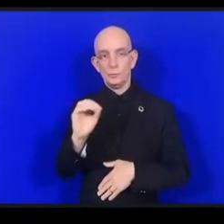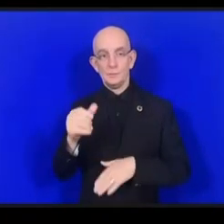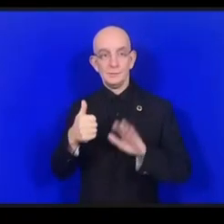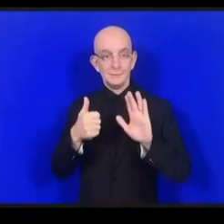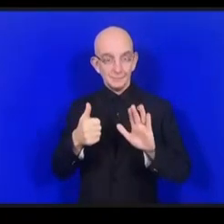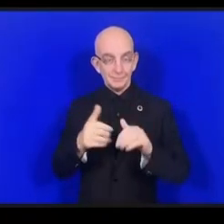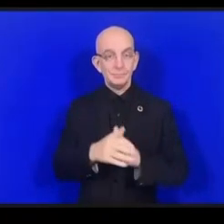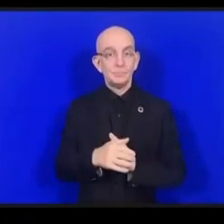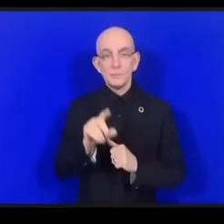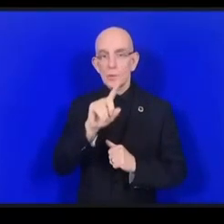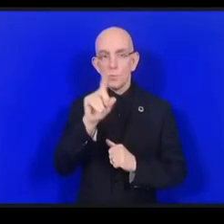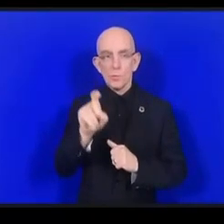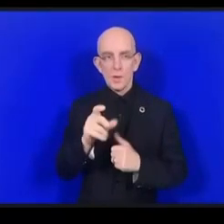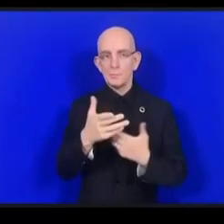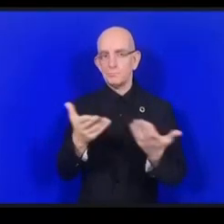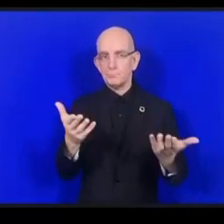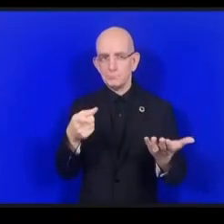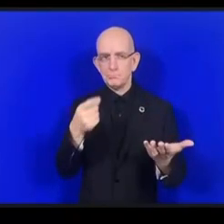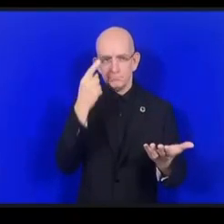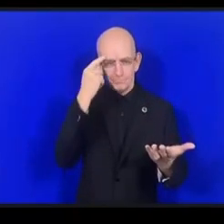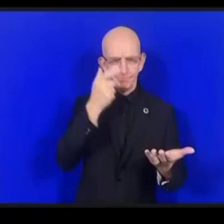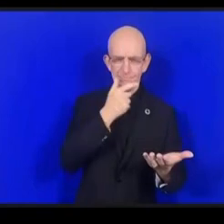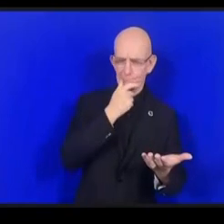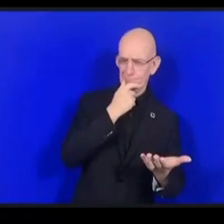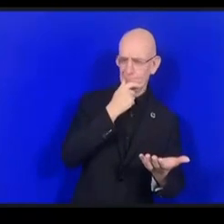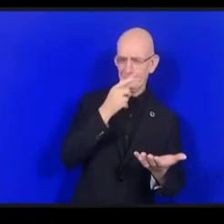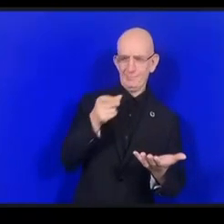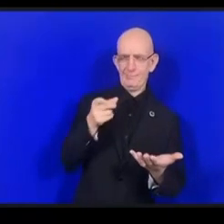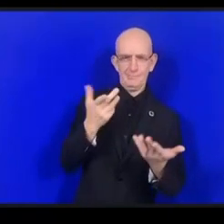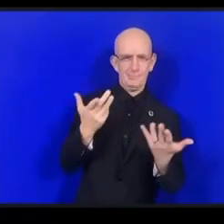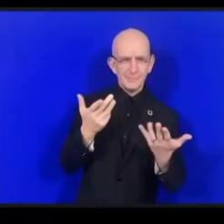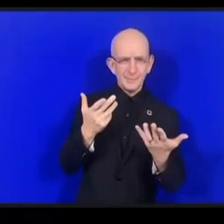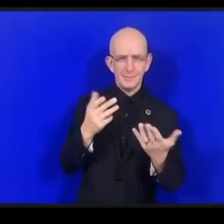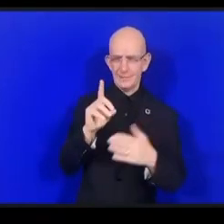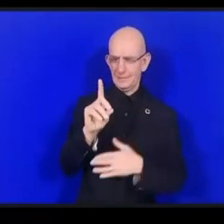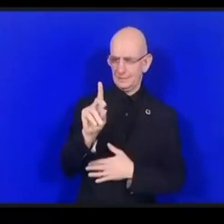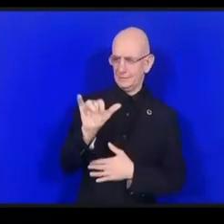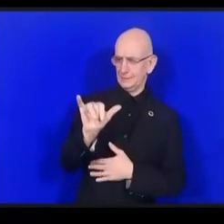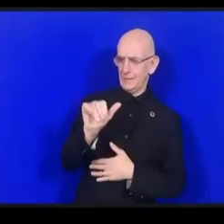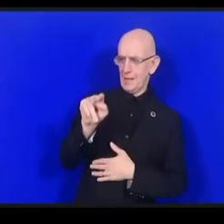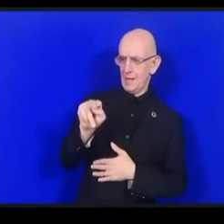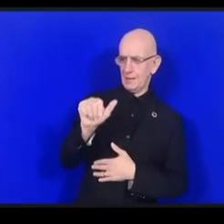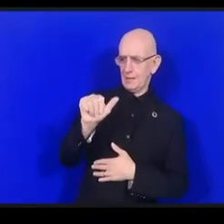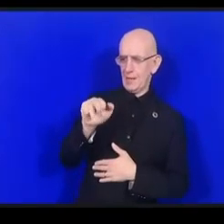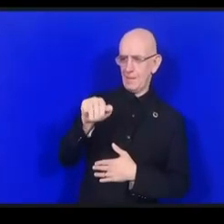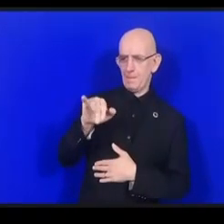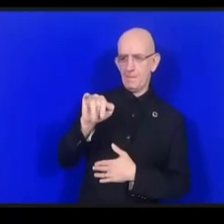وسبب اسمها الغريب هو أنه كان هناك ناس